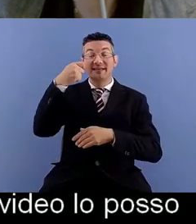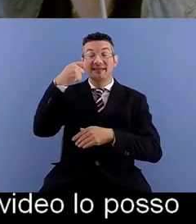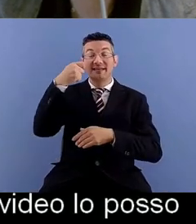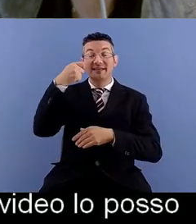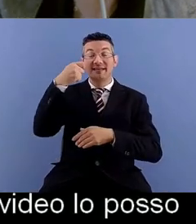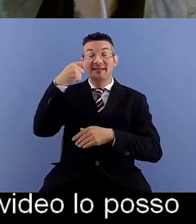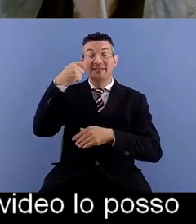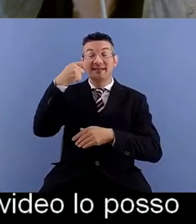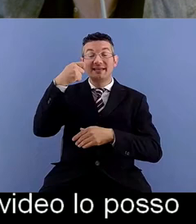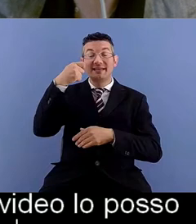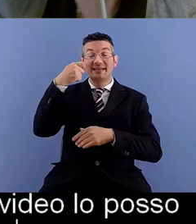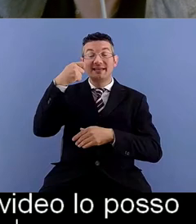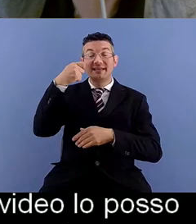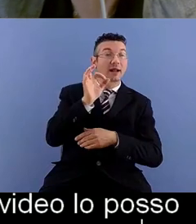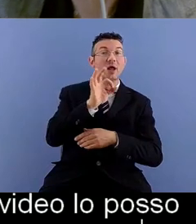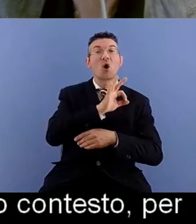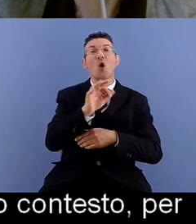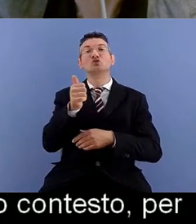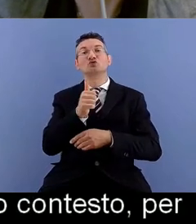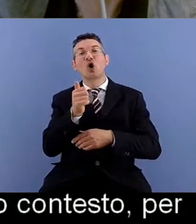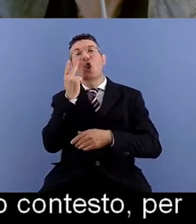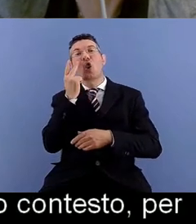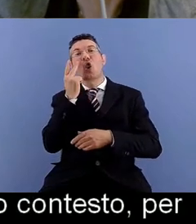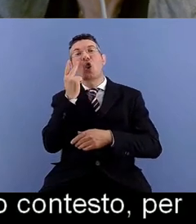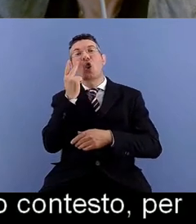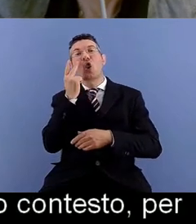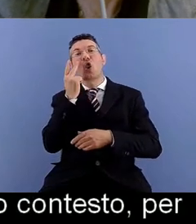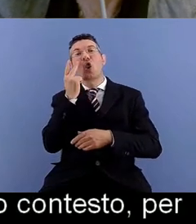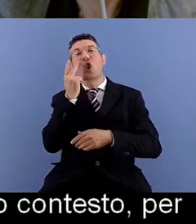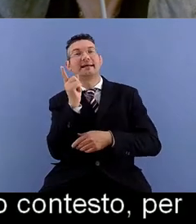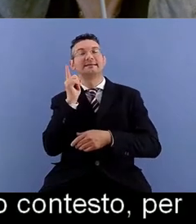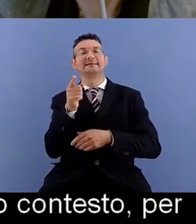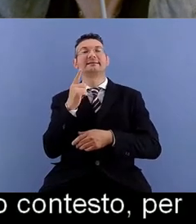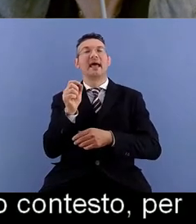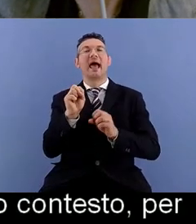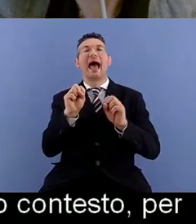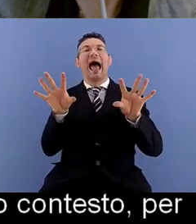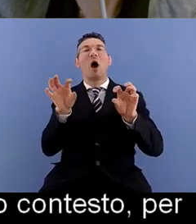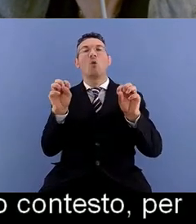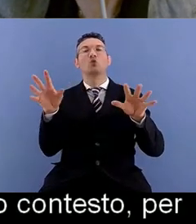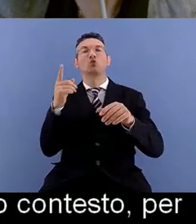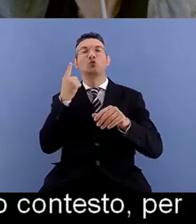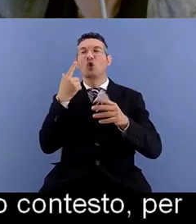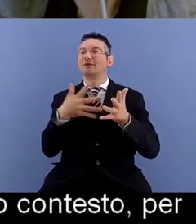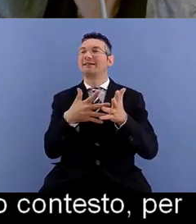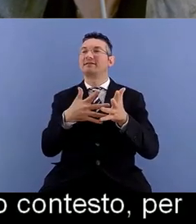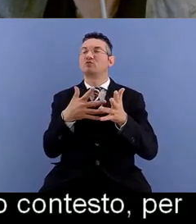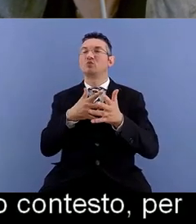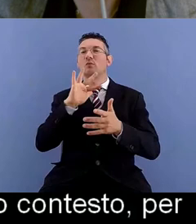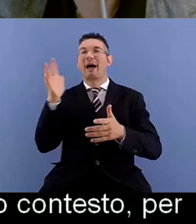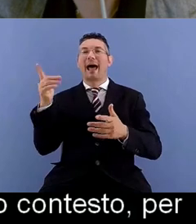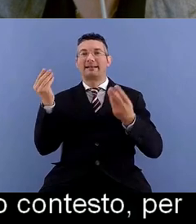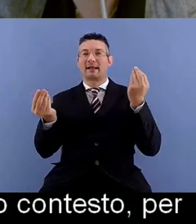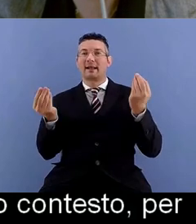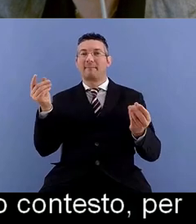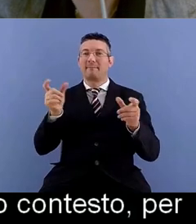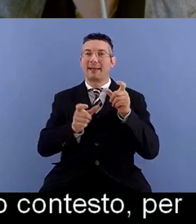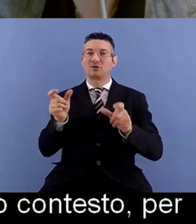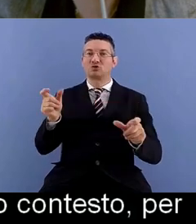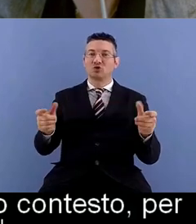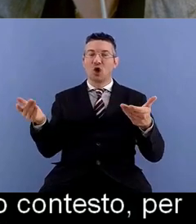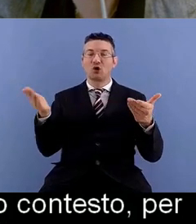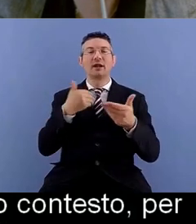contesto ad esempio se non voglio disturbare chi ho a fianco quindi le modalità fruttive si possono